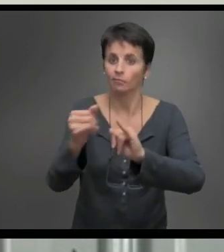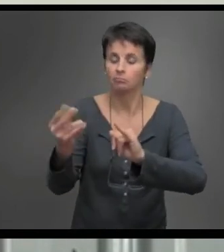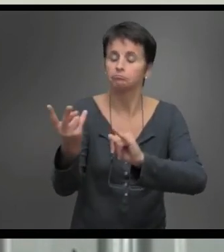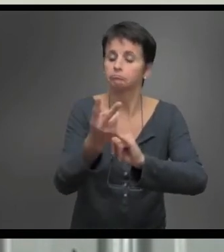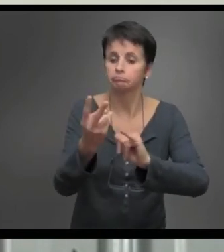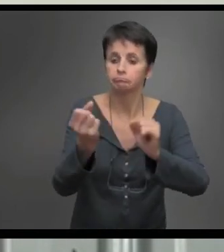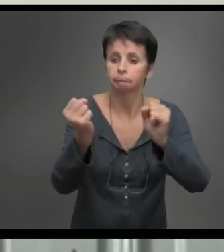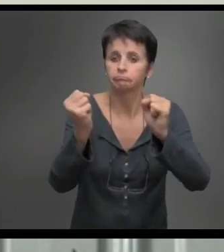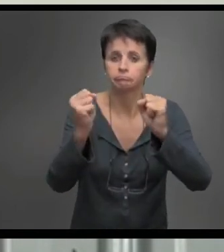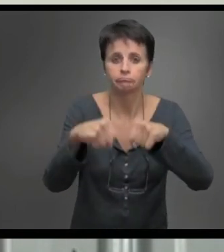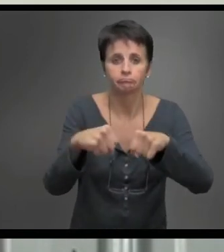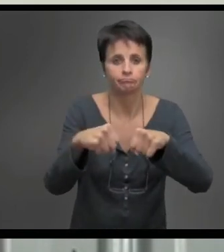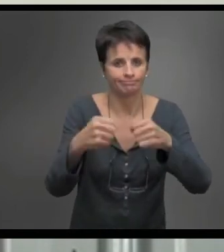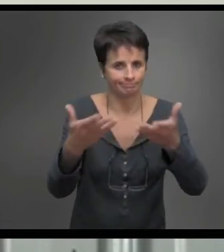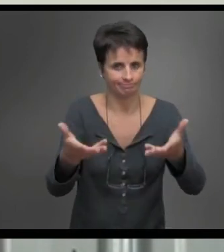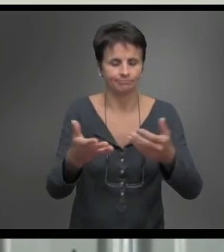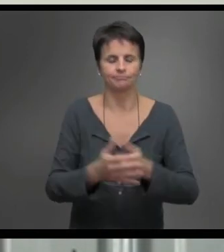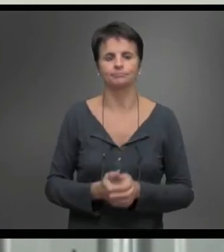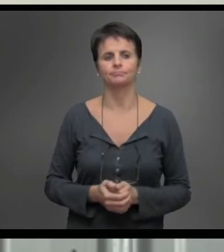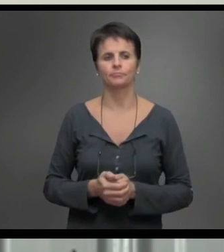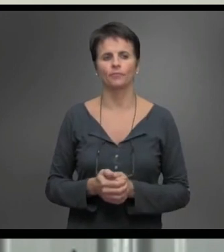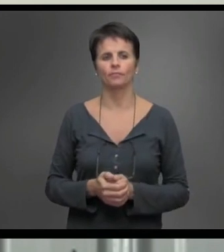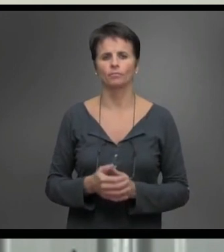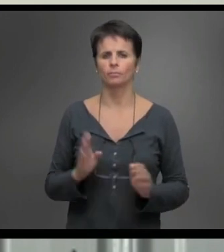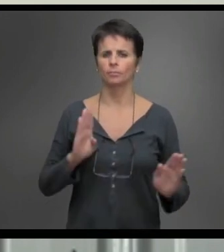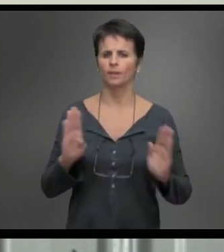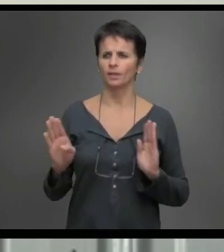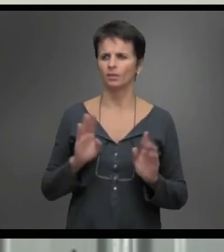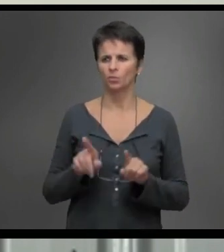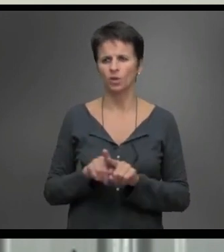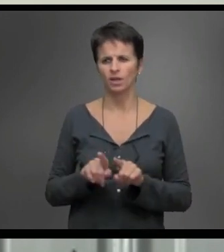Jantzita jeistea, eta hainbat, bi martxetan parteatzea.